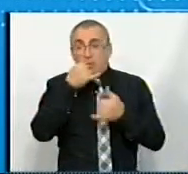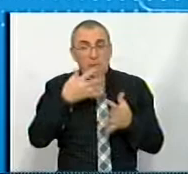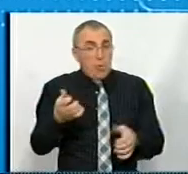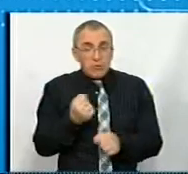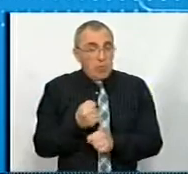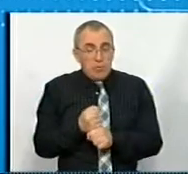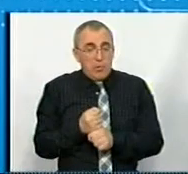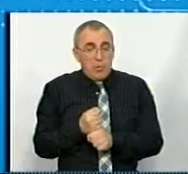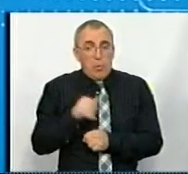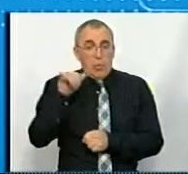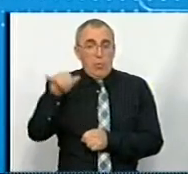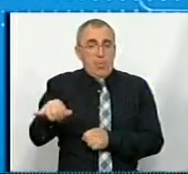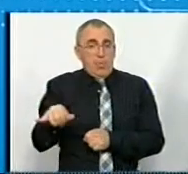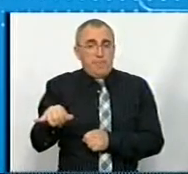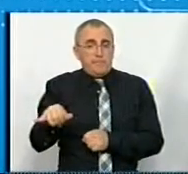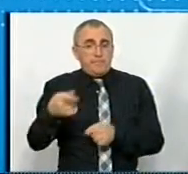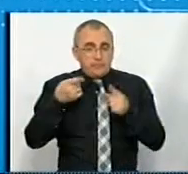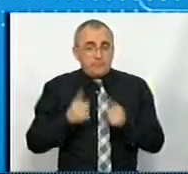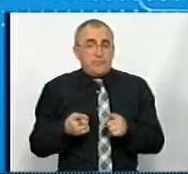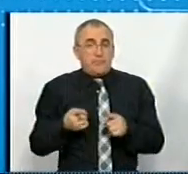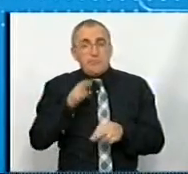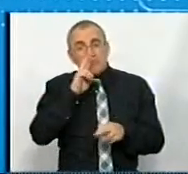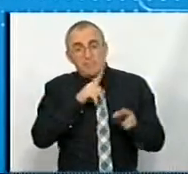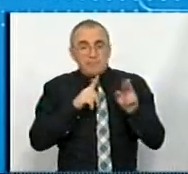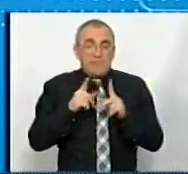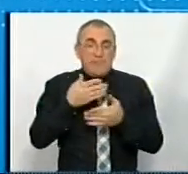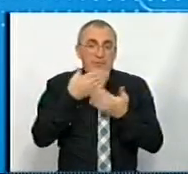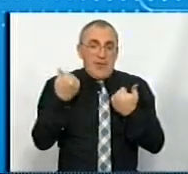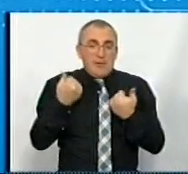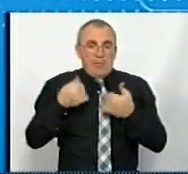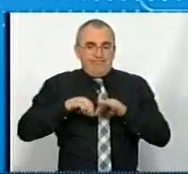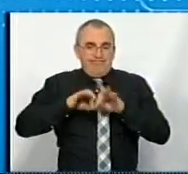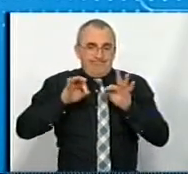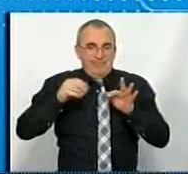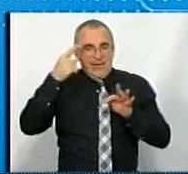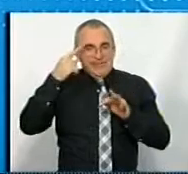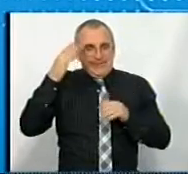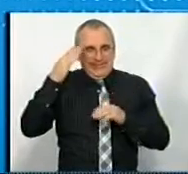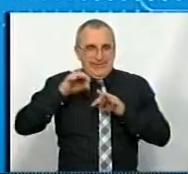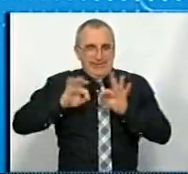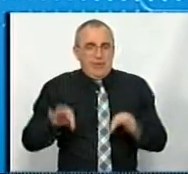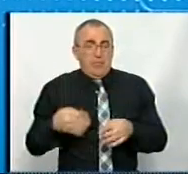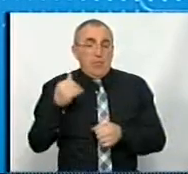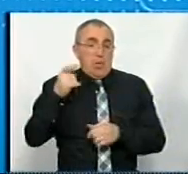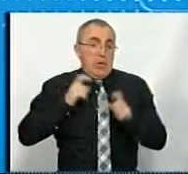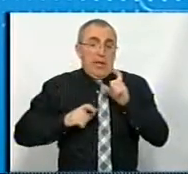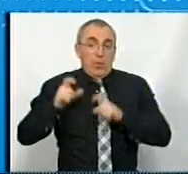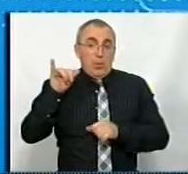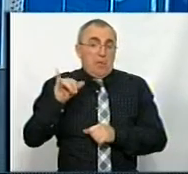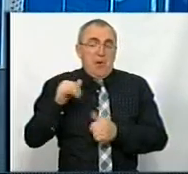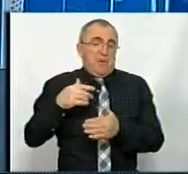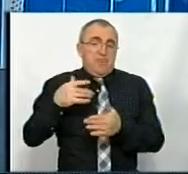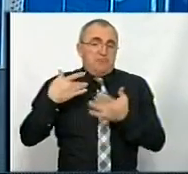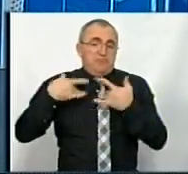зробити, і в нього, ну дійсно, він там помилився, бо немає здібностей, університет його відраховує. Тобто все ж